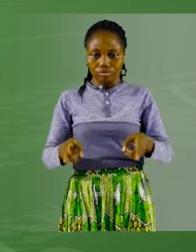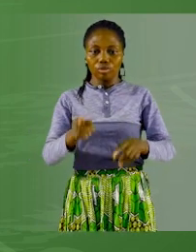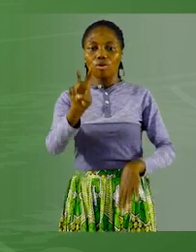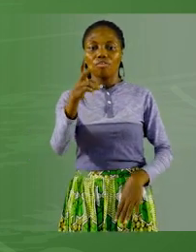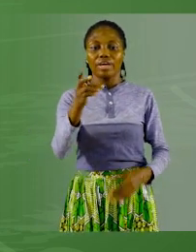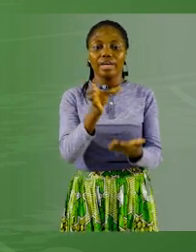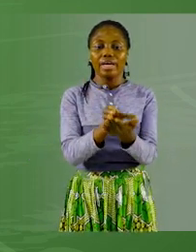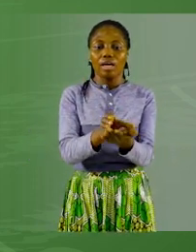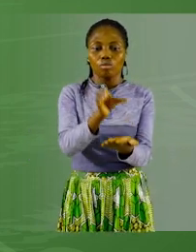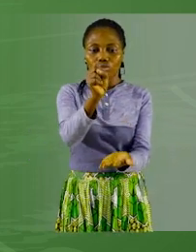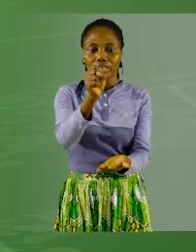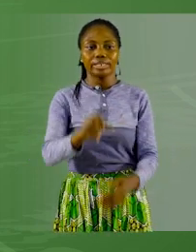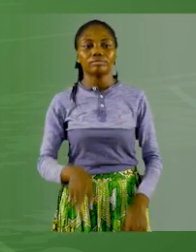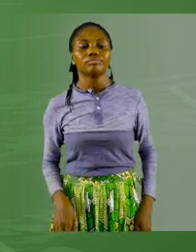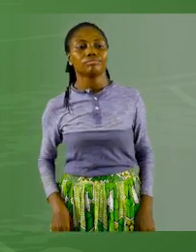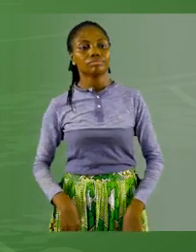bouteilles.